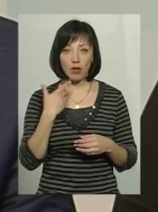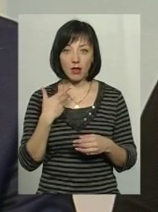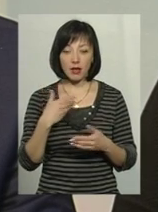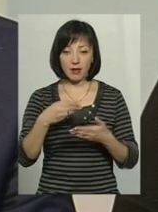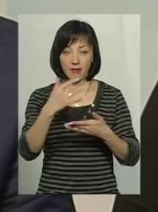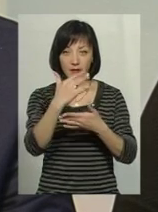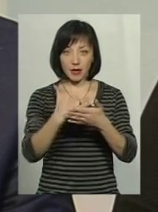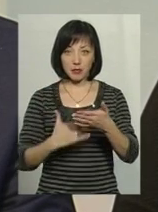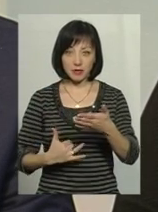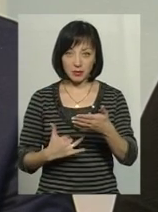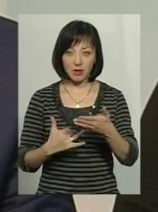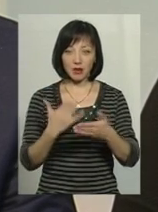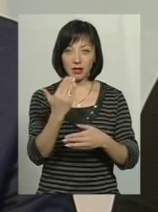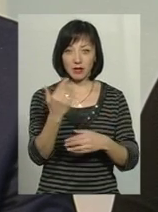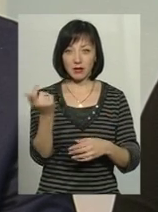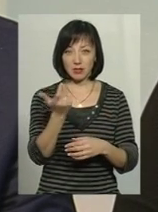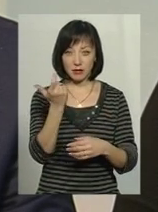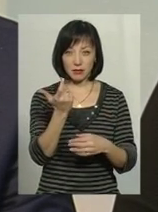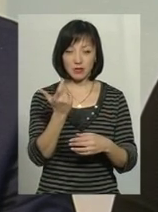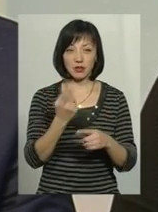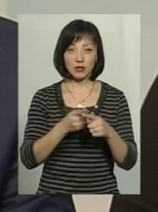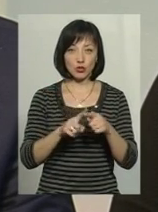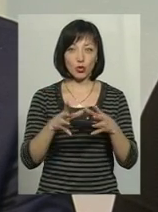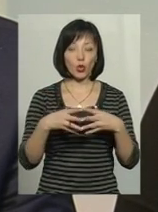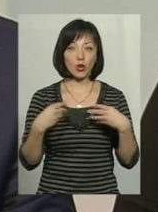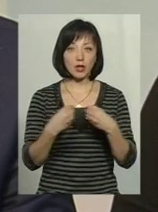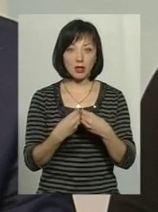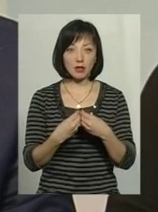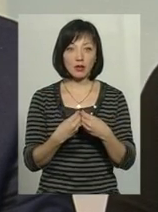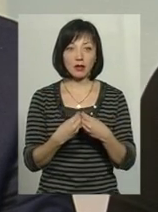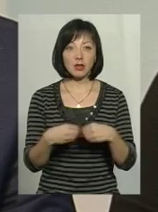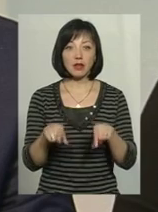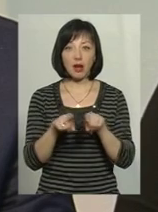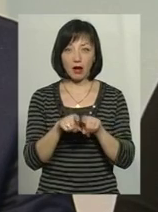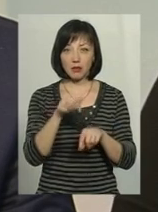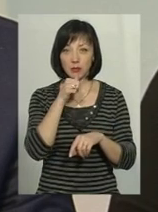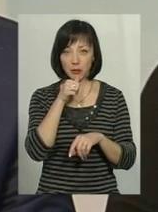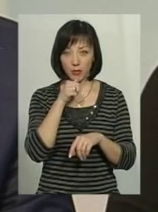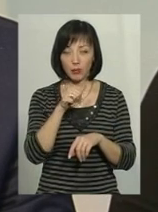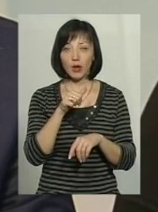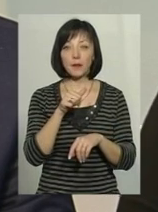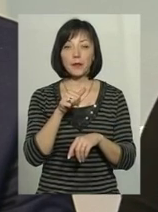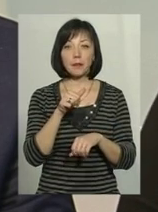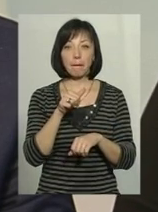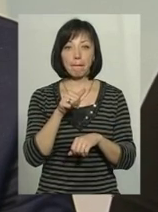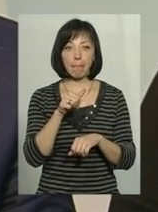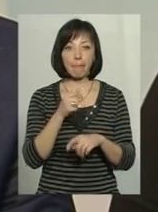виписки з реєстра нерухомості на дану родину, тому що ми ще й такі механізми використовували,